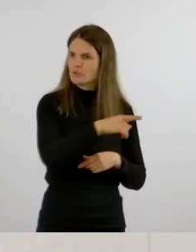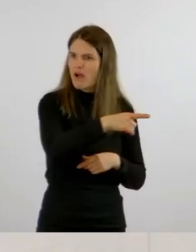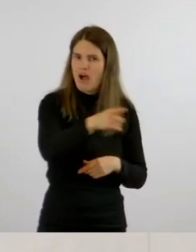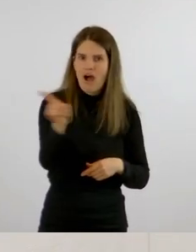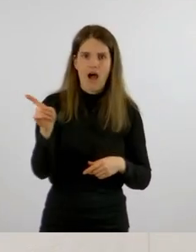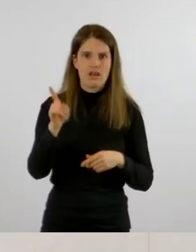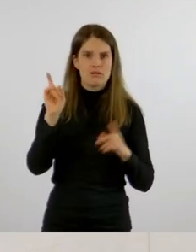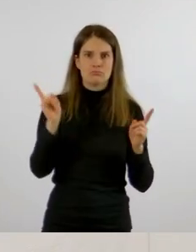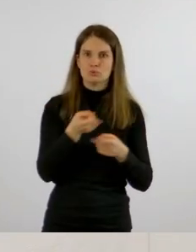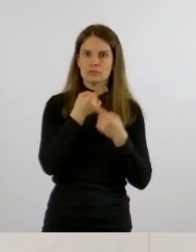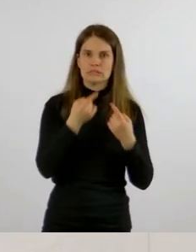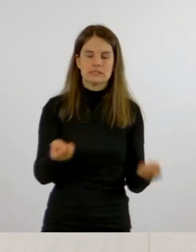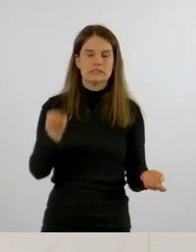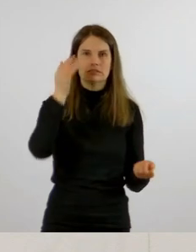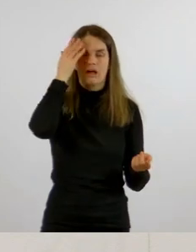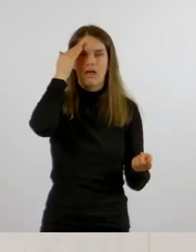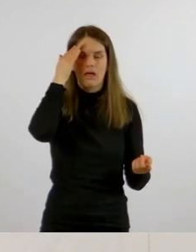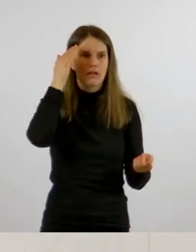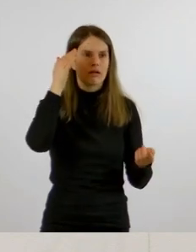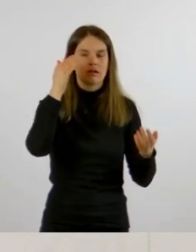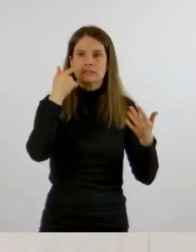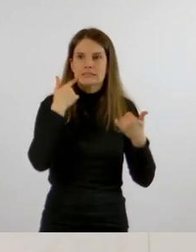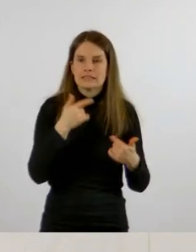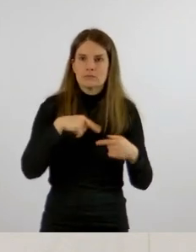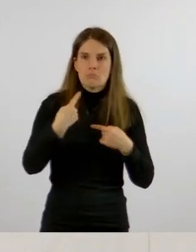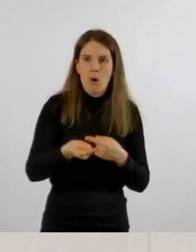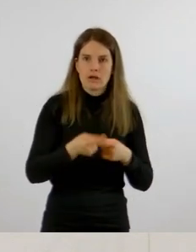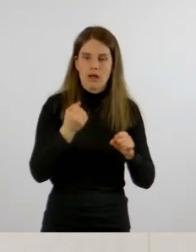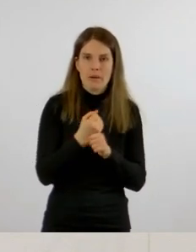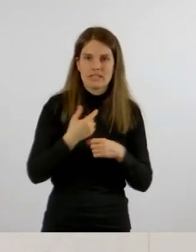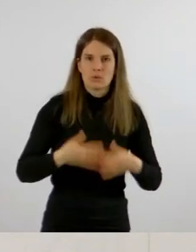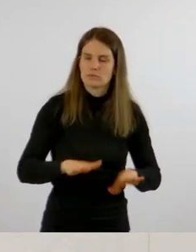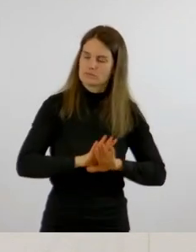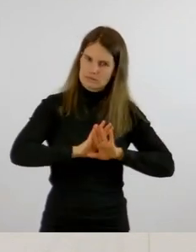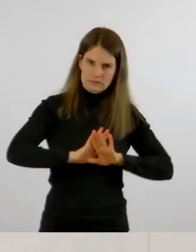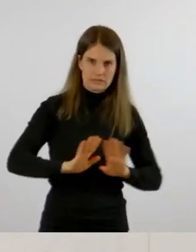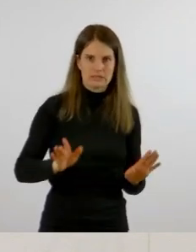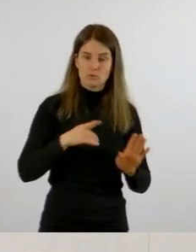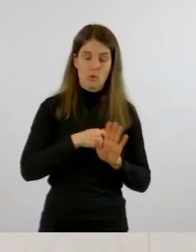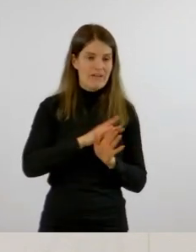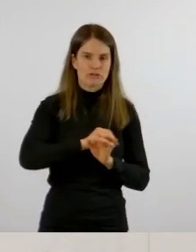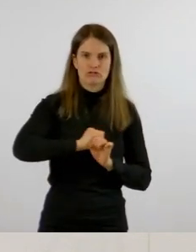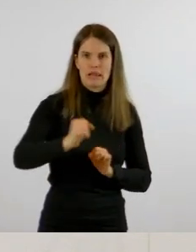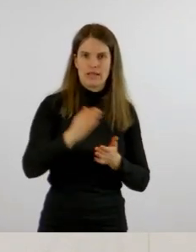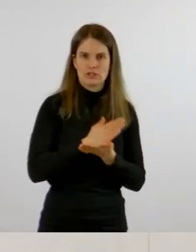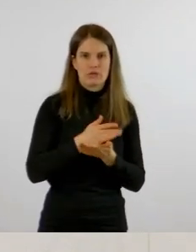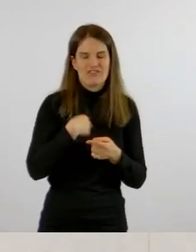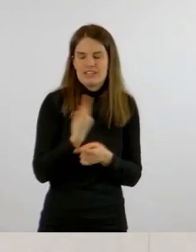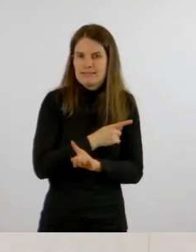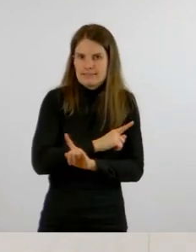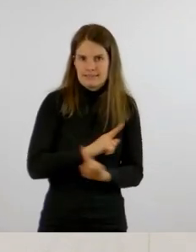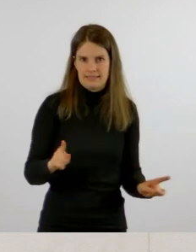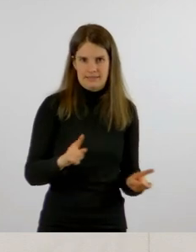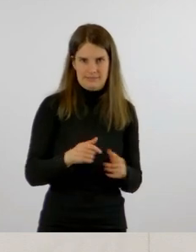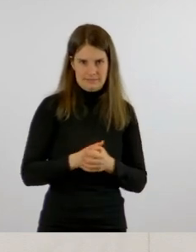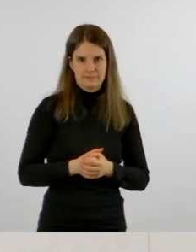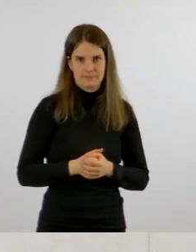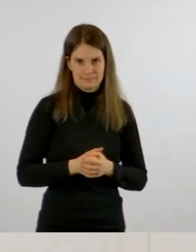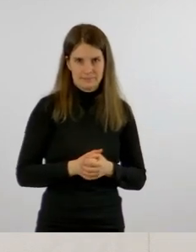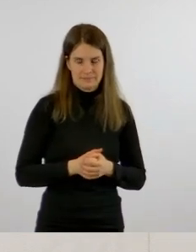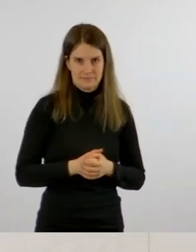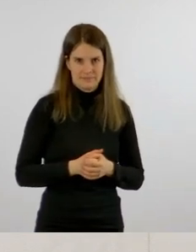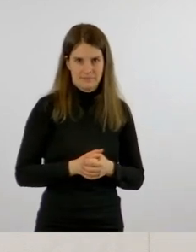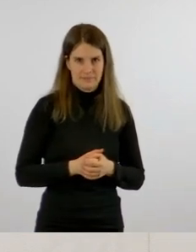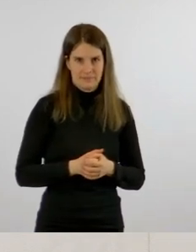undurchdachte, übereilte Entscheidungen treffen. Soweit die